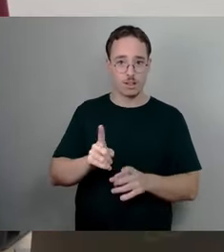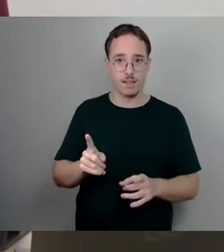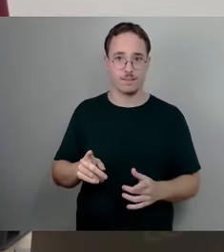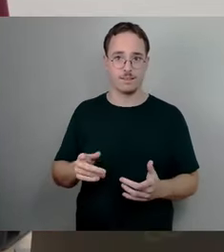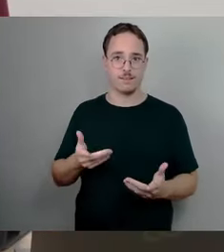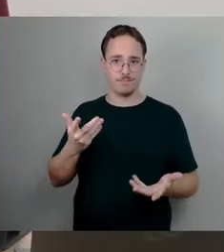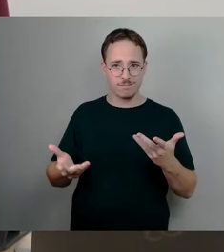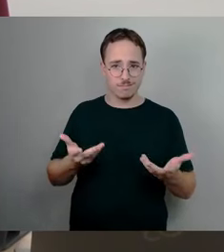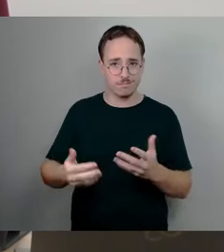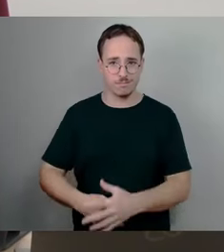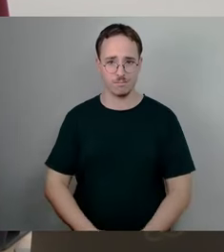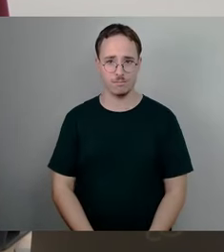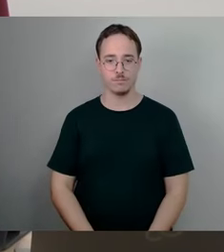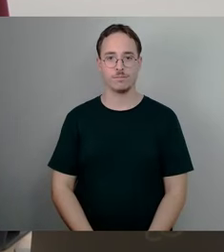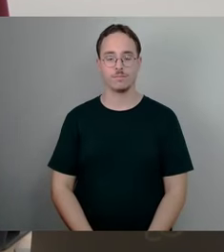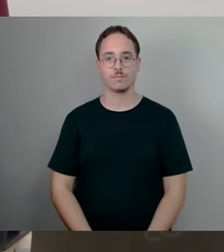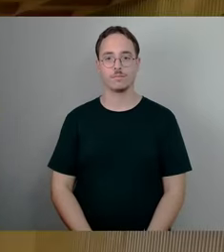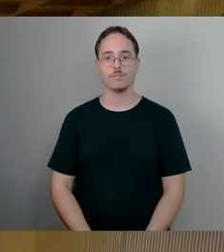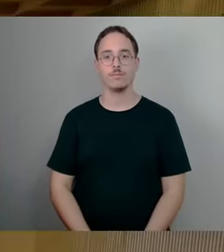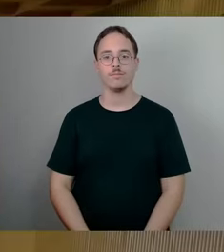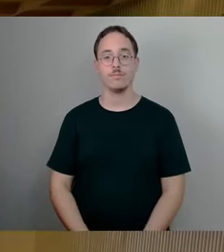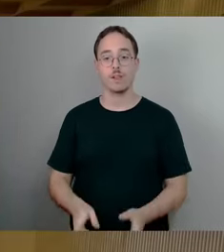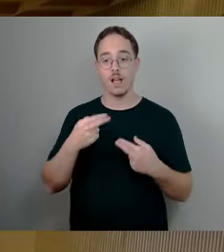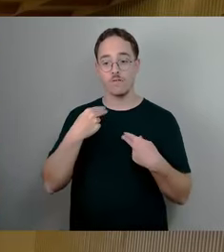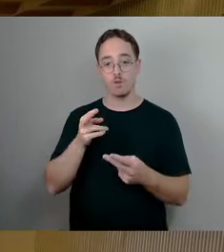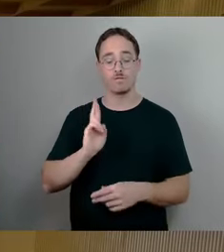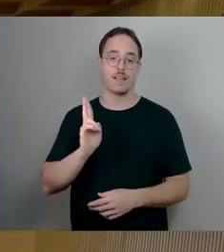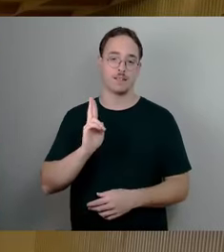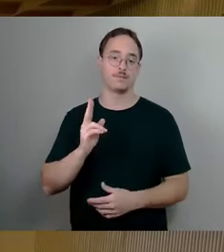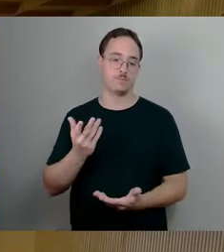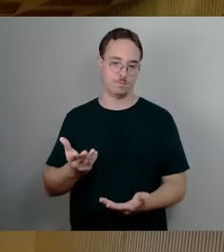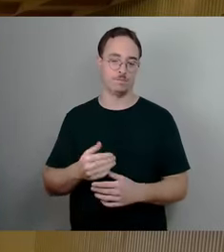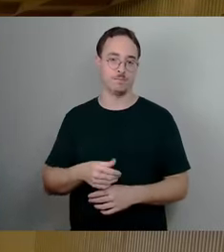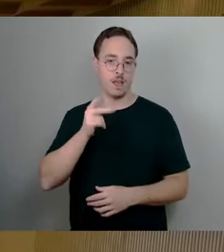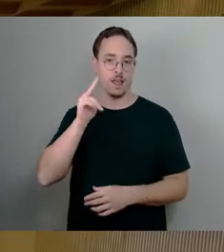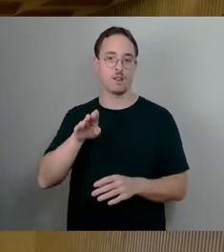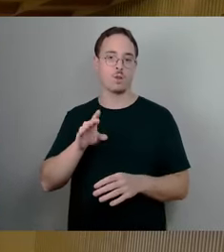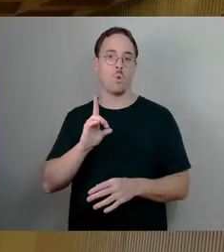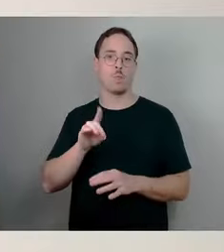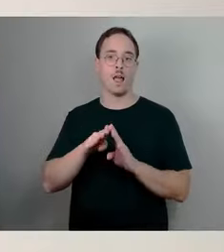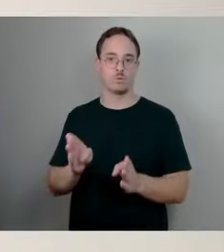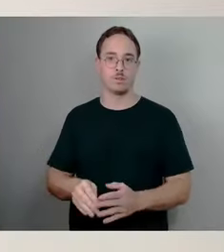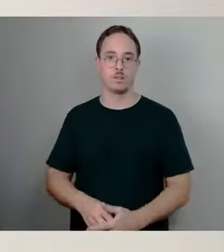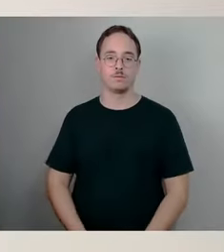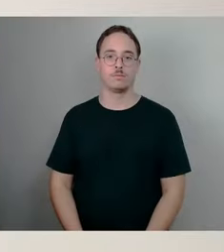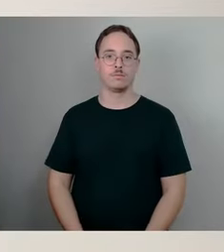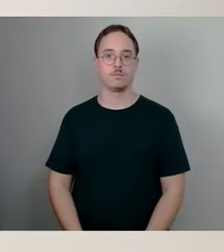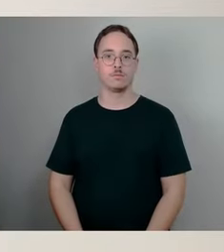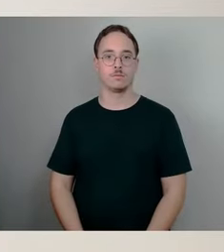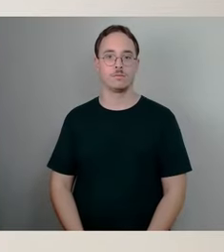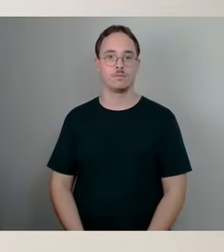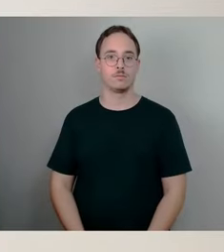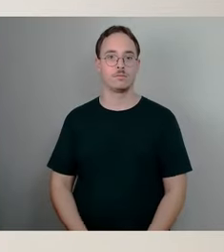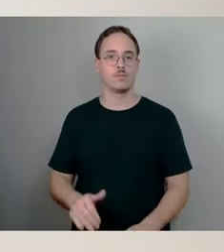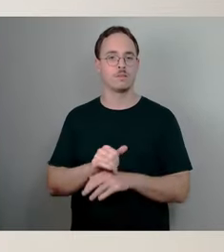Die Beantwortung übernimmt Kollege Thunhauser. Also sehr geehrter Herr Dr. Lahmes, da muss ich sagen, mich wundert auch so ein bisschen, was Sie